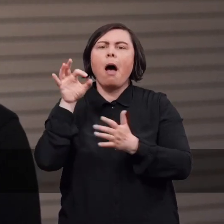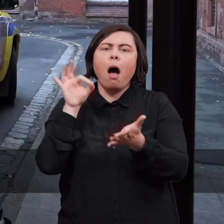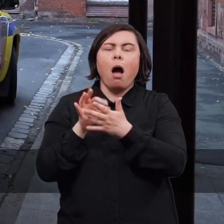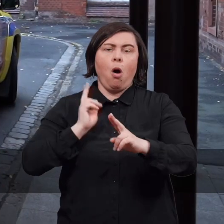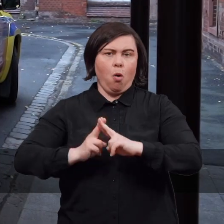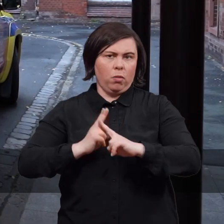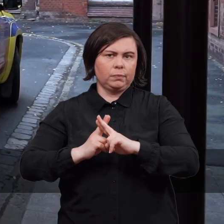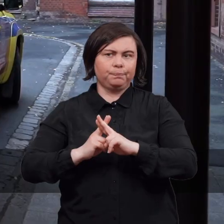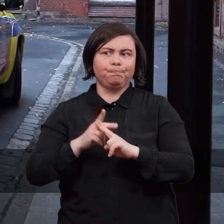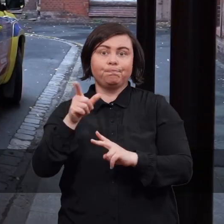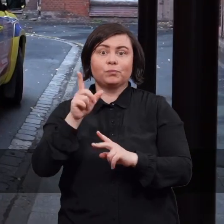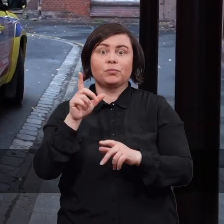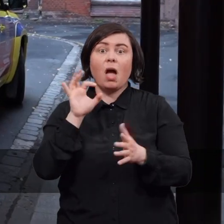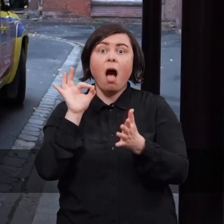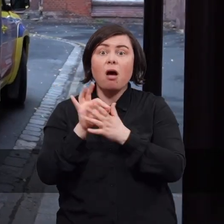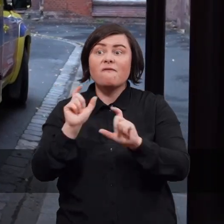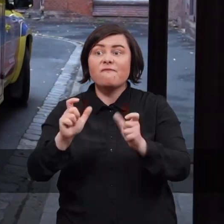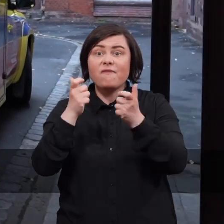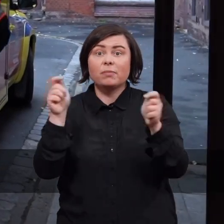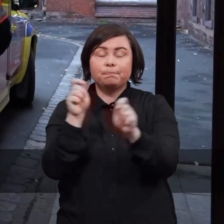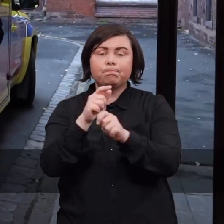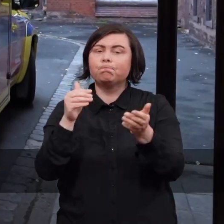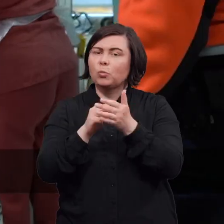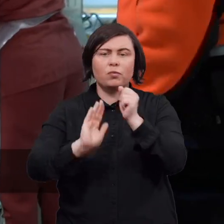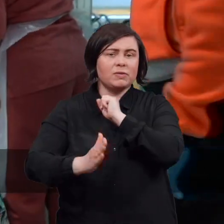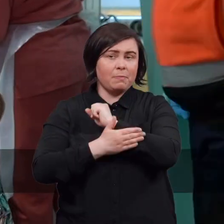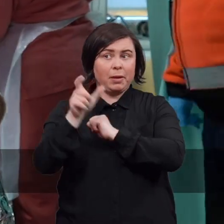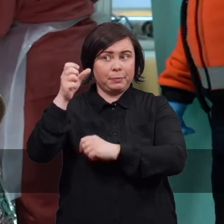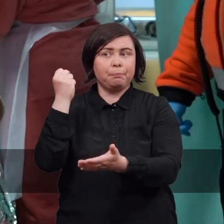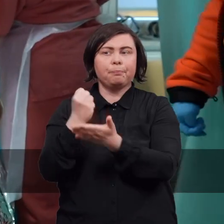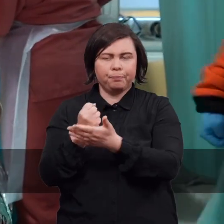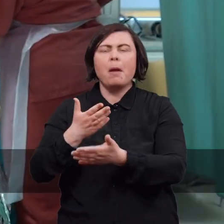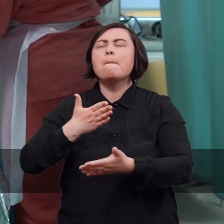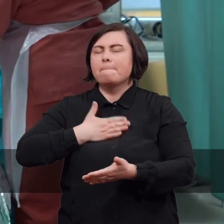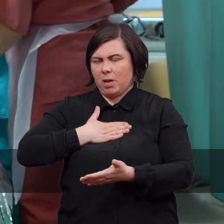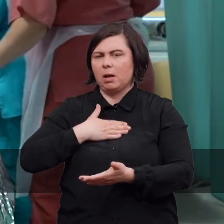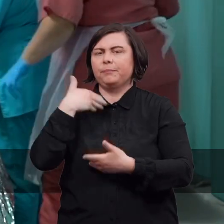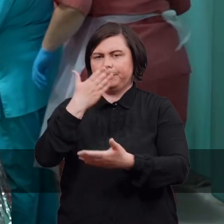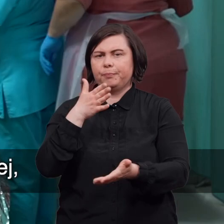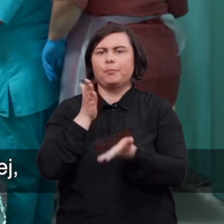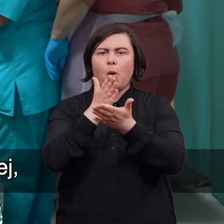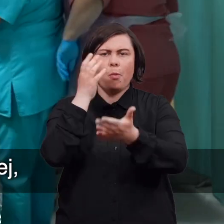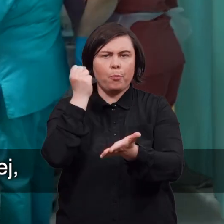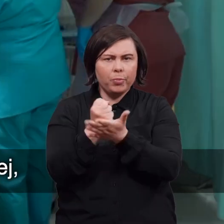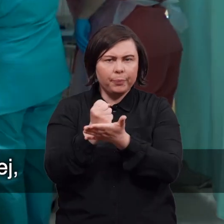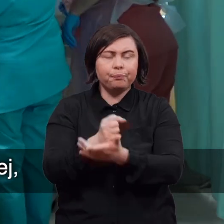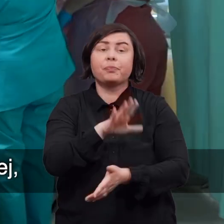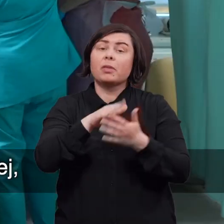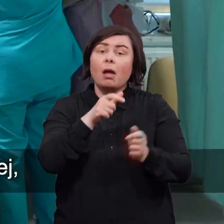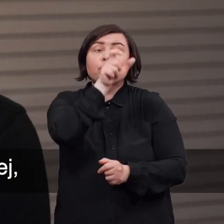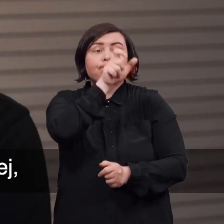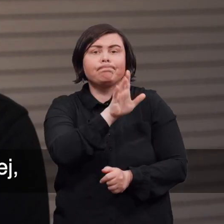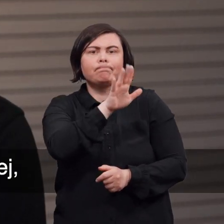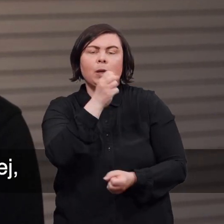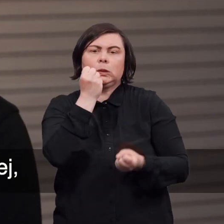chorobowym. Ofiara wypadku komunikacyjnego będzie potrzebowała wsparcia prawnika, więc mamy udzielenie pomocy prawnika, a osoba na przykład po